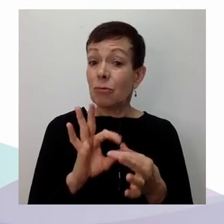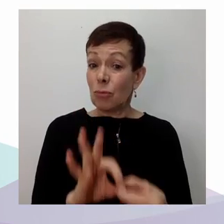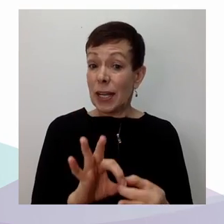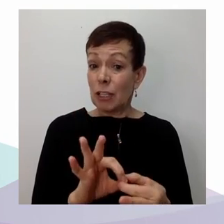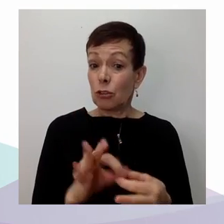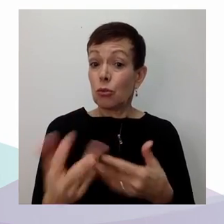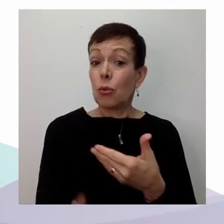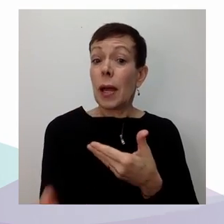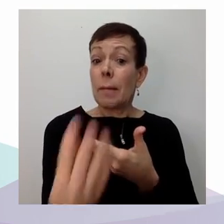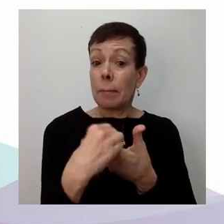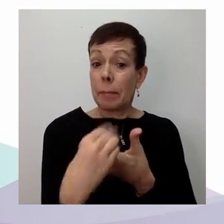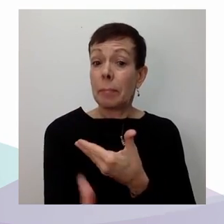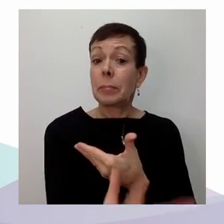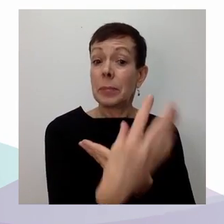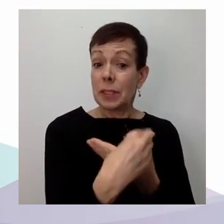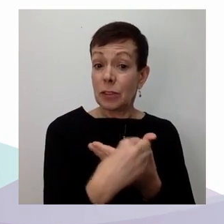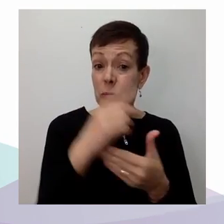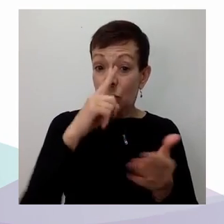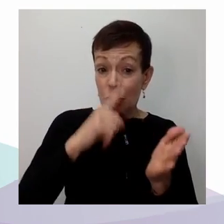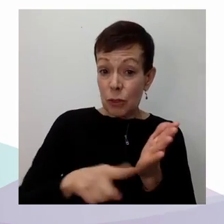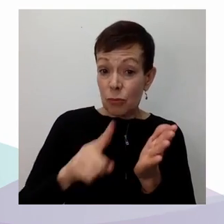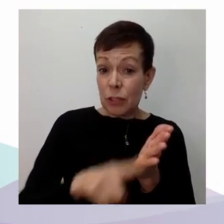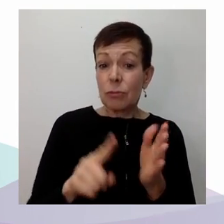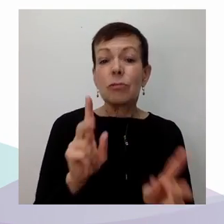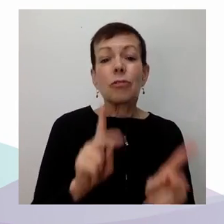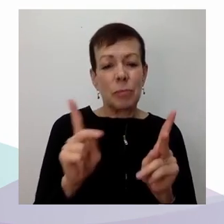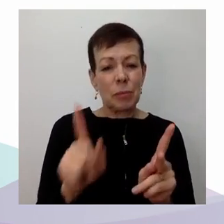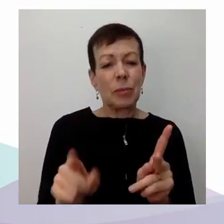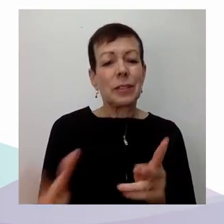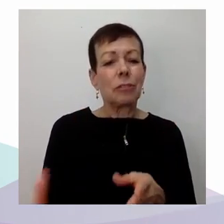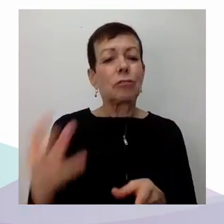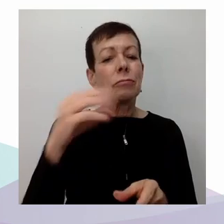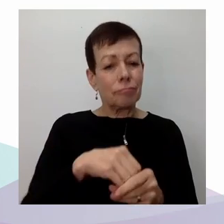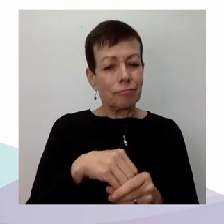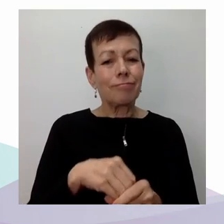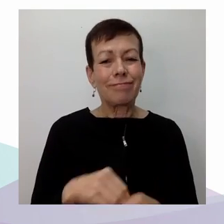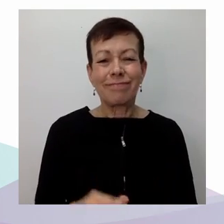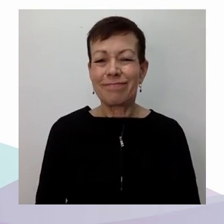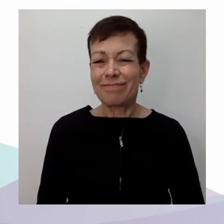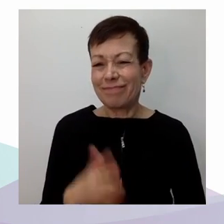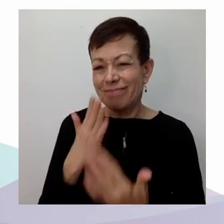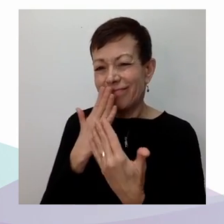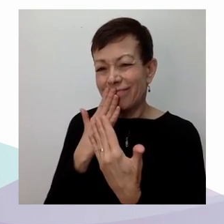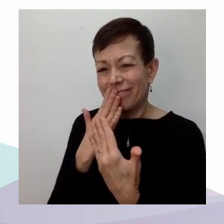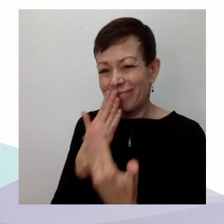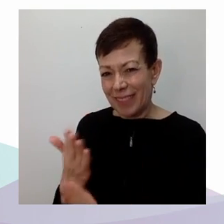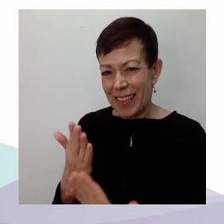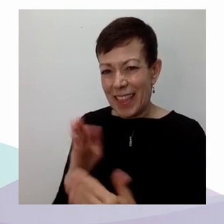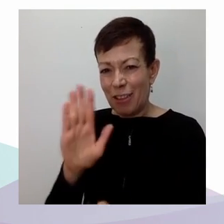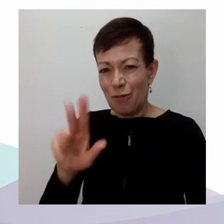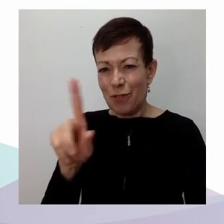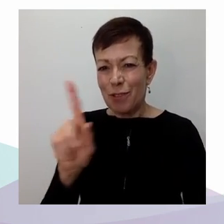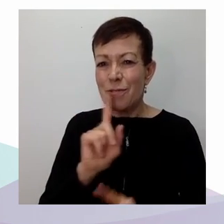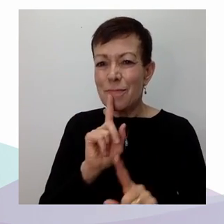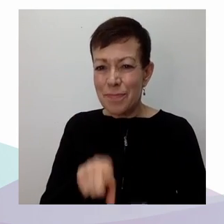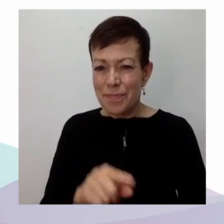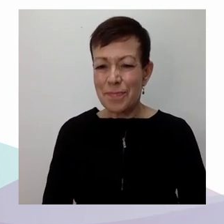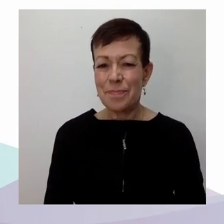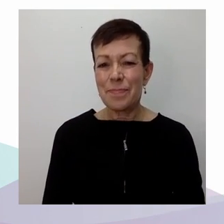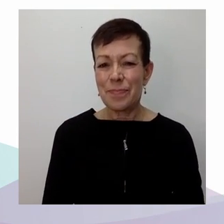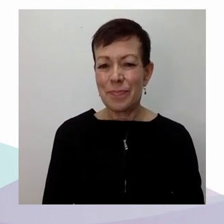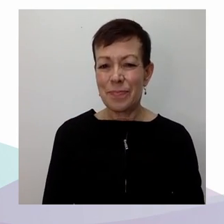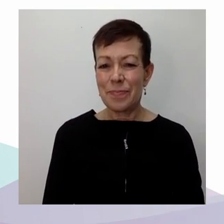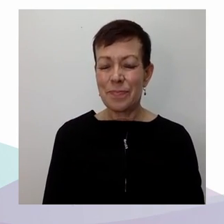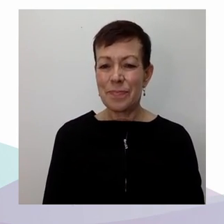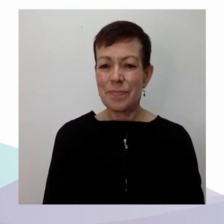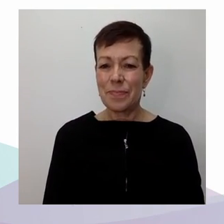C'est-à merci pour cette réponse. Et encore une fois, désolé d'être pratiquement à la